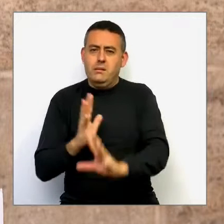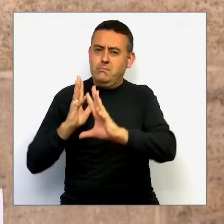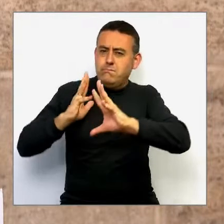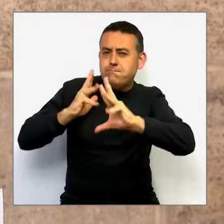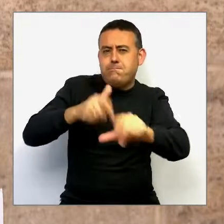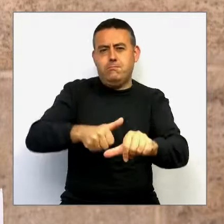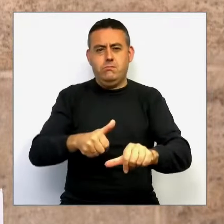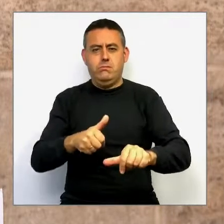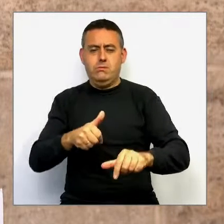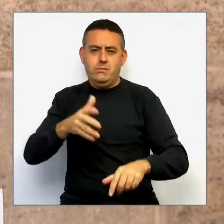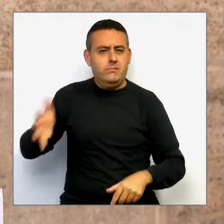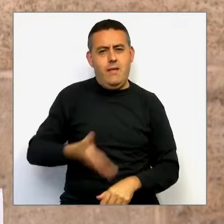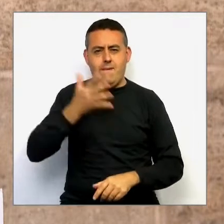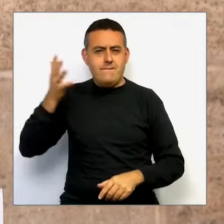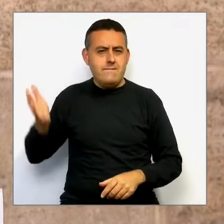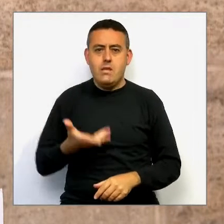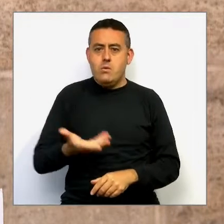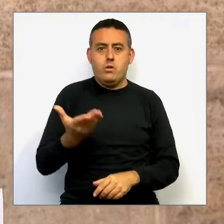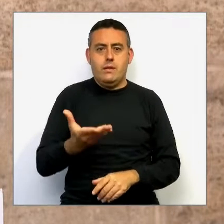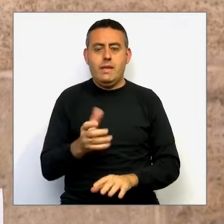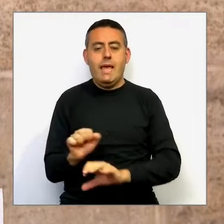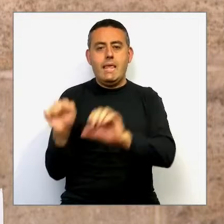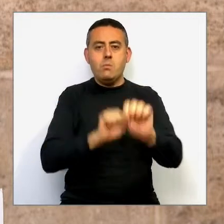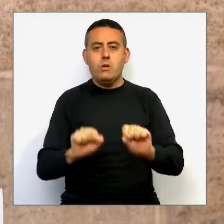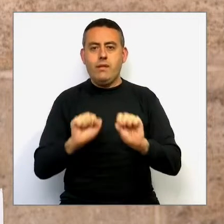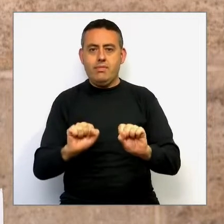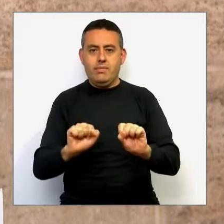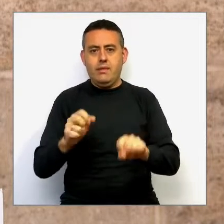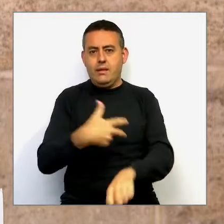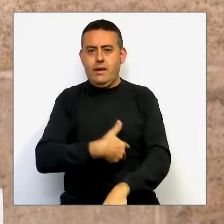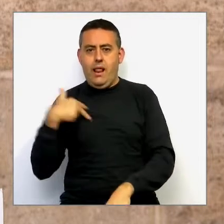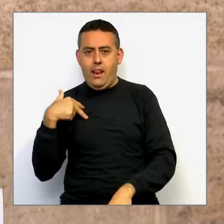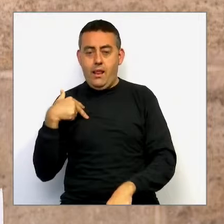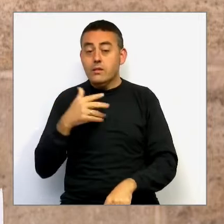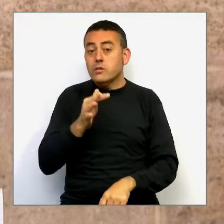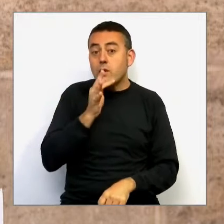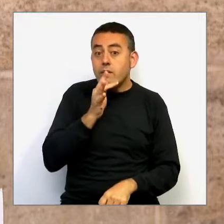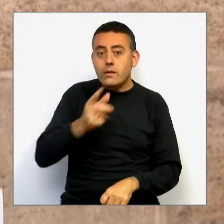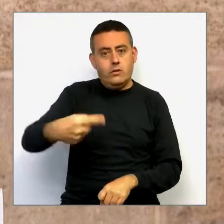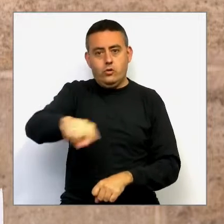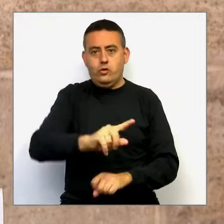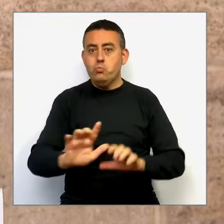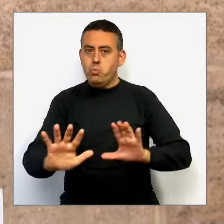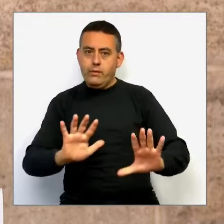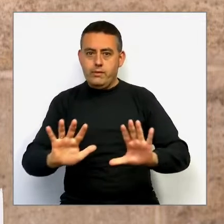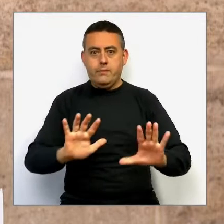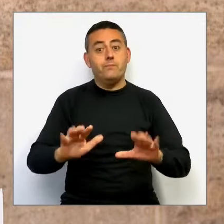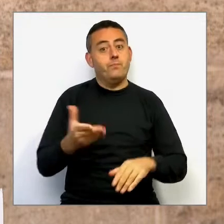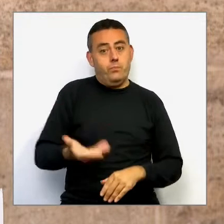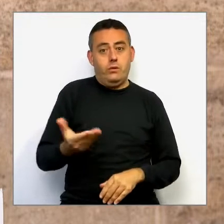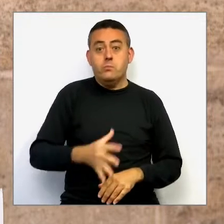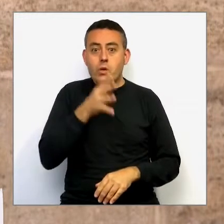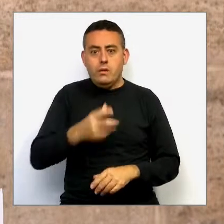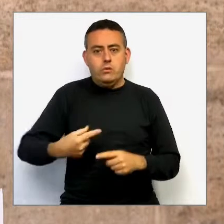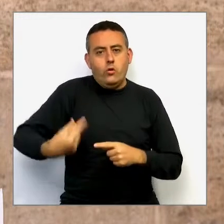fins que no tinguem una immunització general, hem de continuar sent prudents. Perquè cada dia que passa hi ha moltes